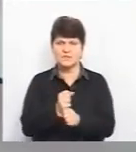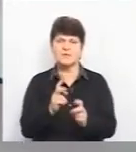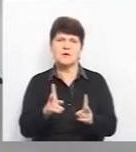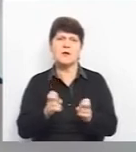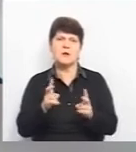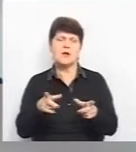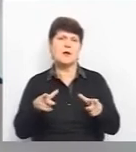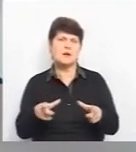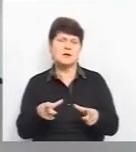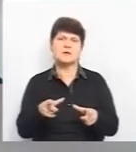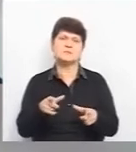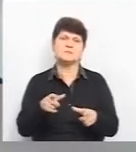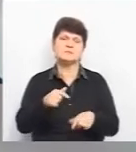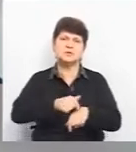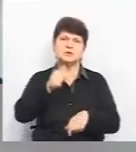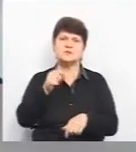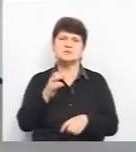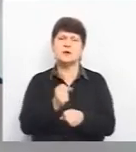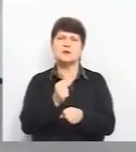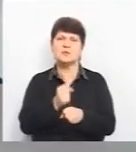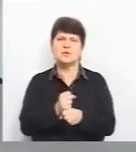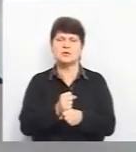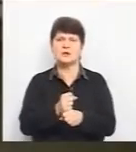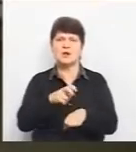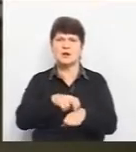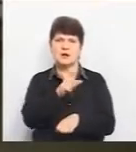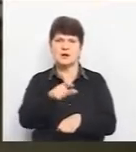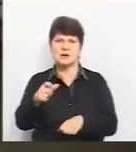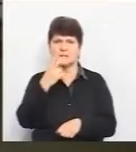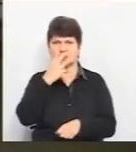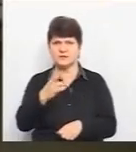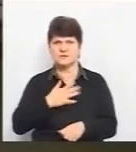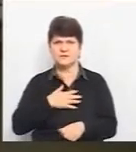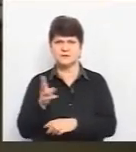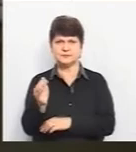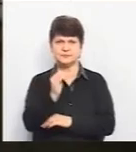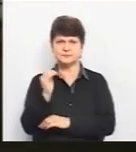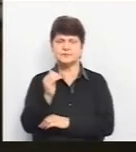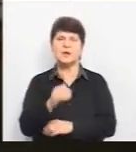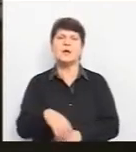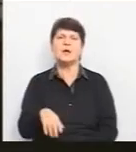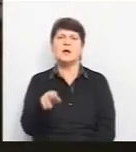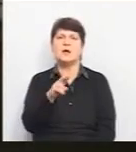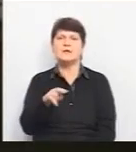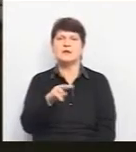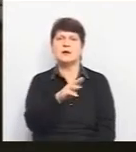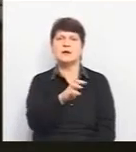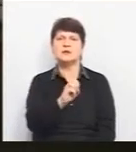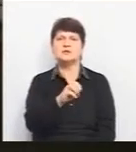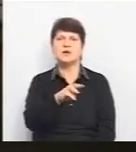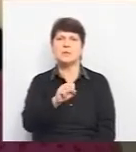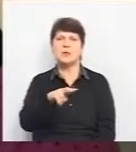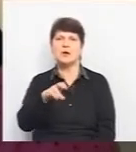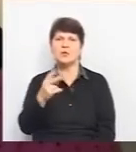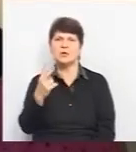позначився на роботі лікарів, дивіться матеріалі Наталки Колодій. Діані Шамалюк 27 років. Два дні тому